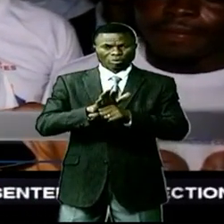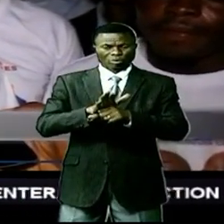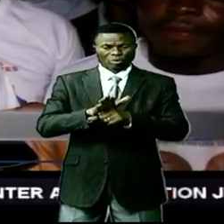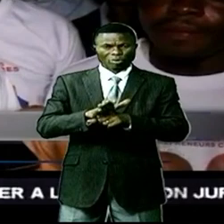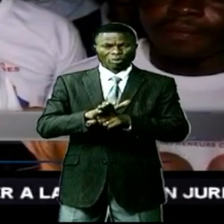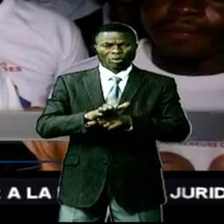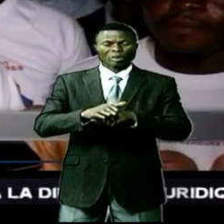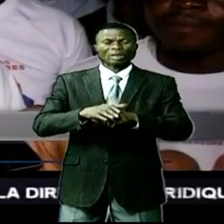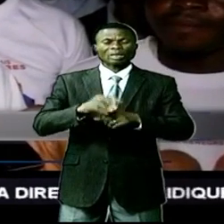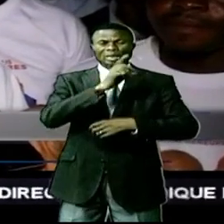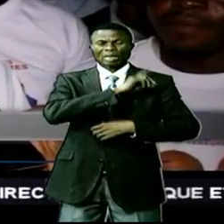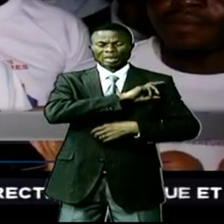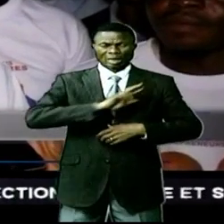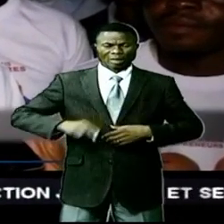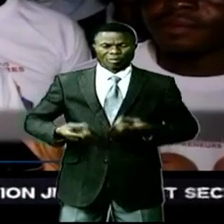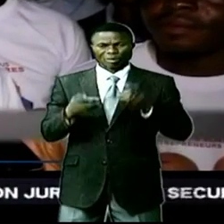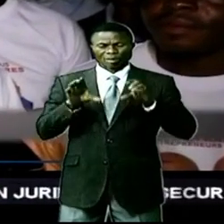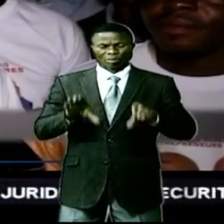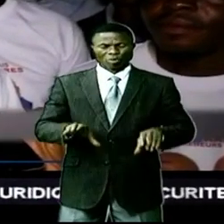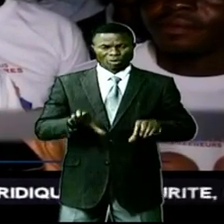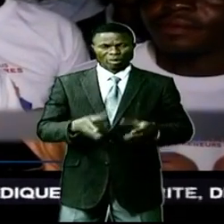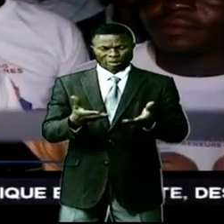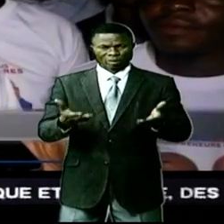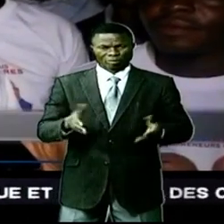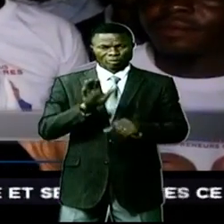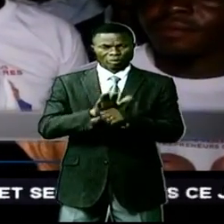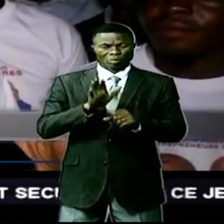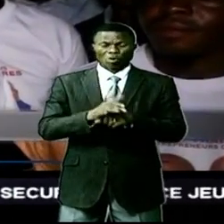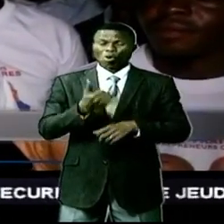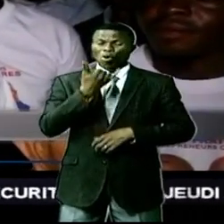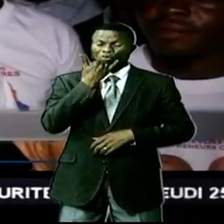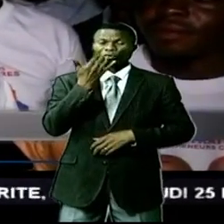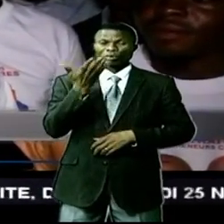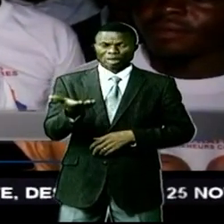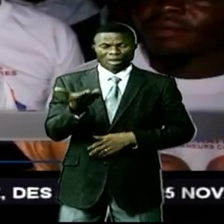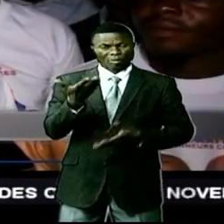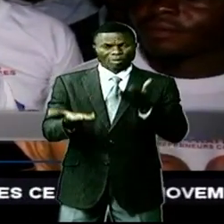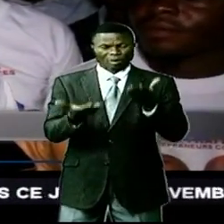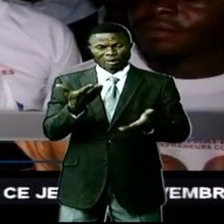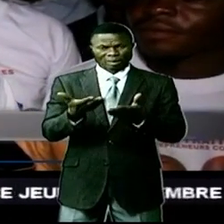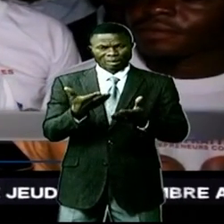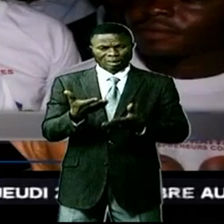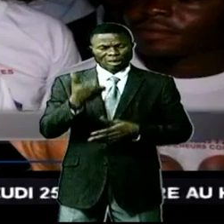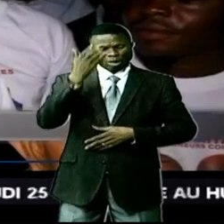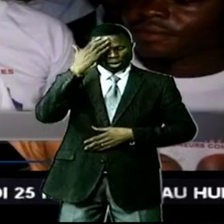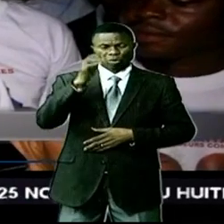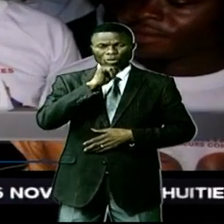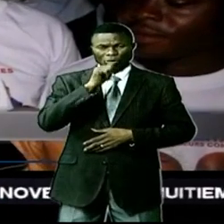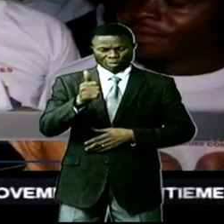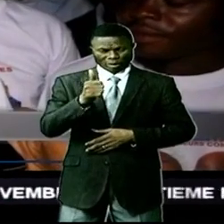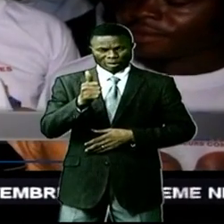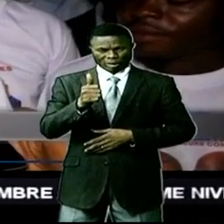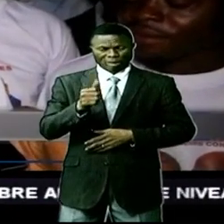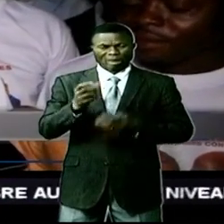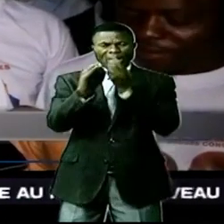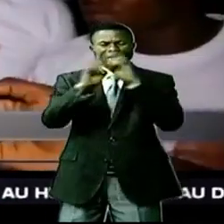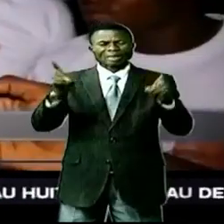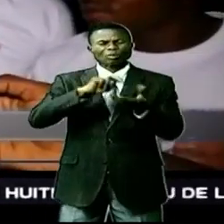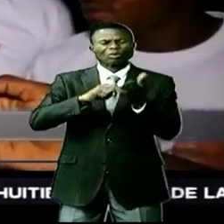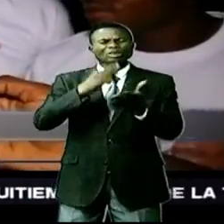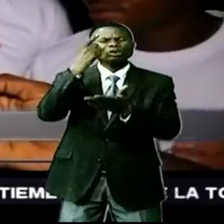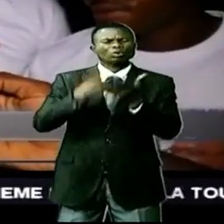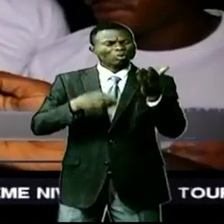ère démocratique qu'il y a beaucoup d'abus peut-être parce qu'on ne sait pas encore c'est quoi la démocratie.